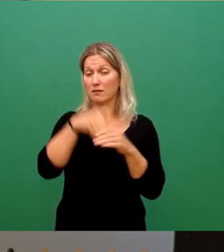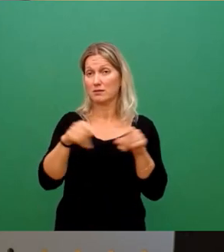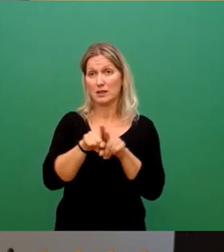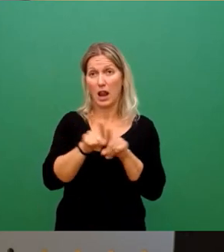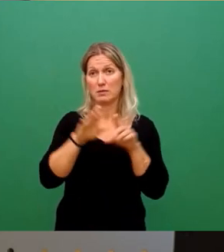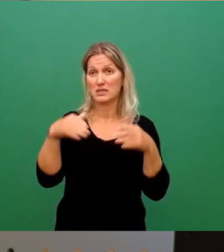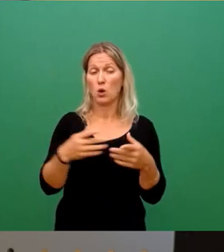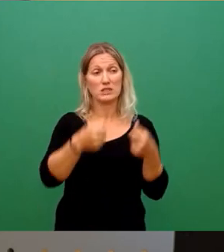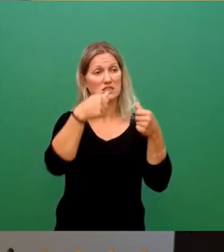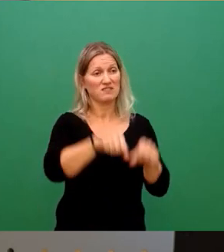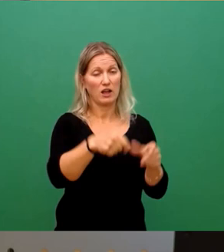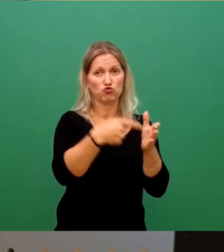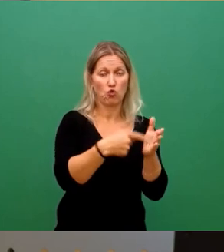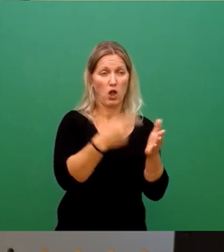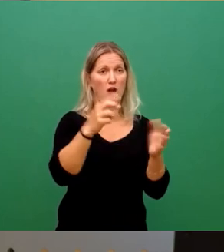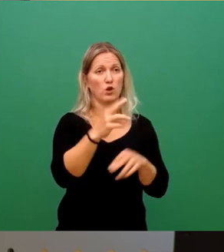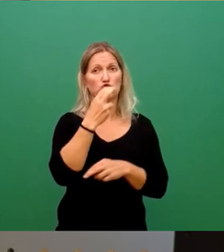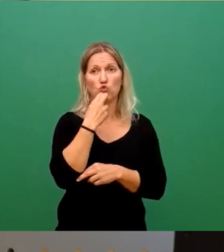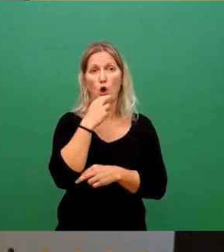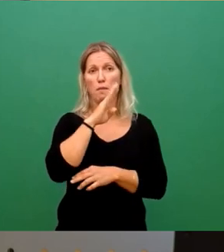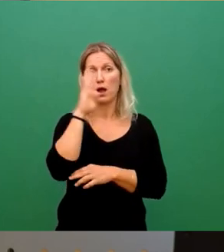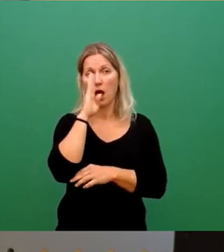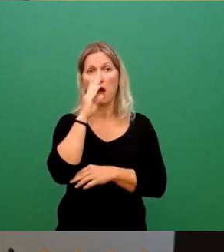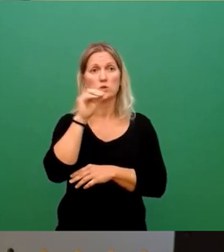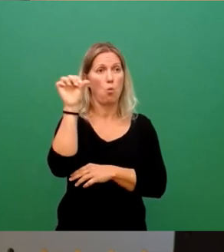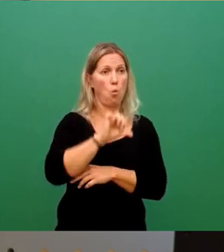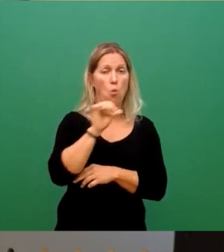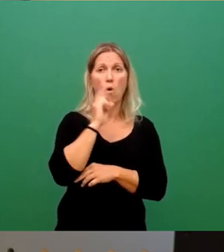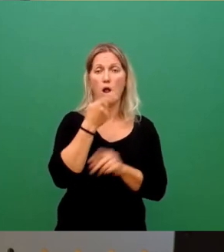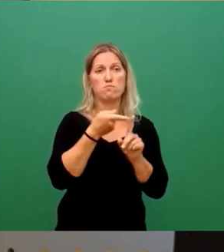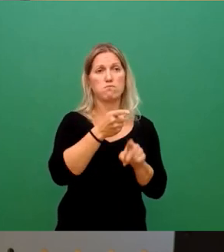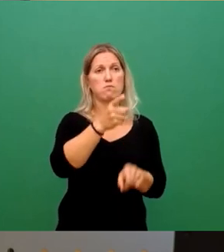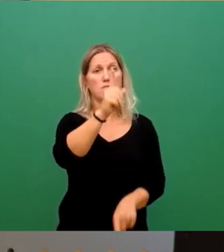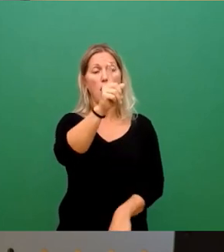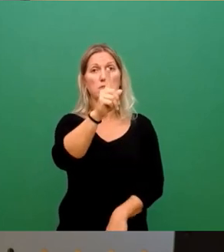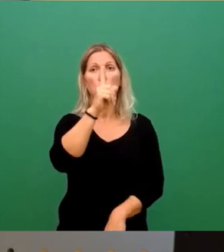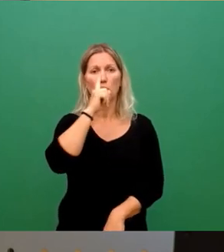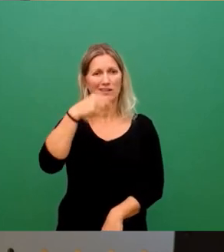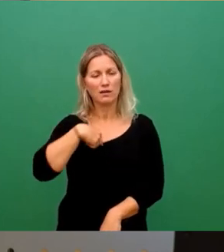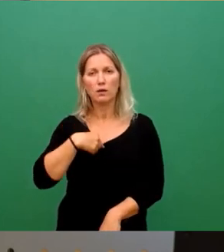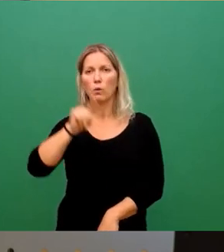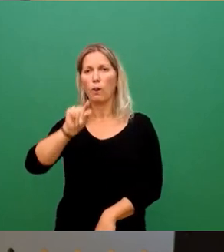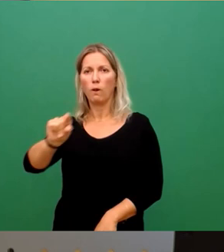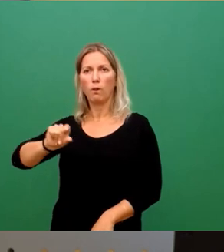Zwangssteuern für Strom, Gas und Öl sprudeln und der Steuerzahler soll mit Krümeln abgespeist werden.